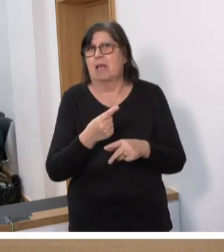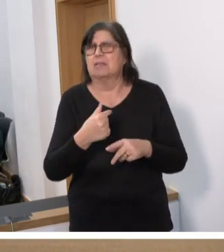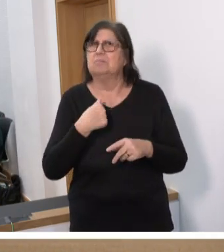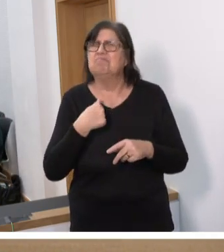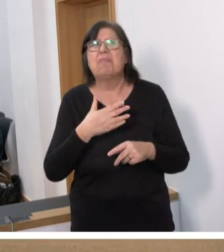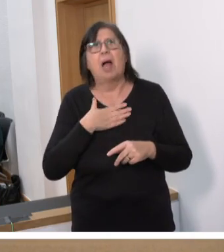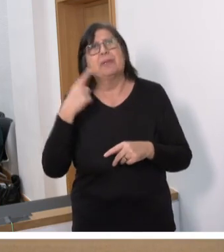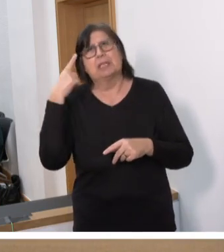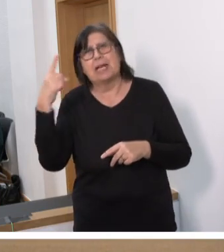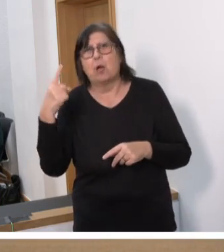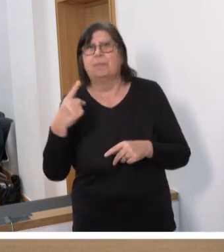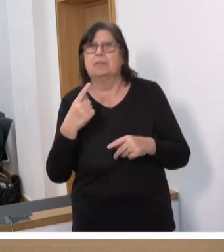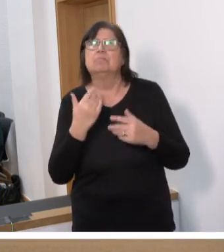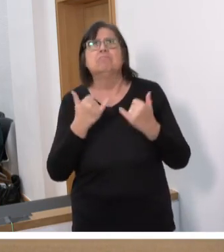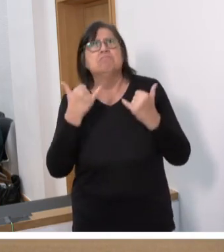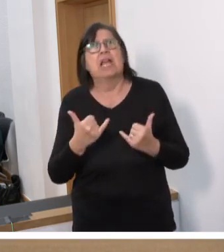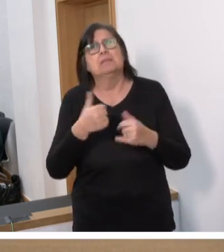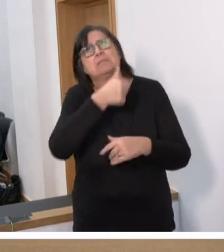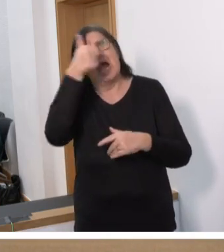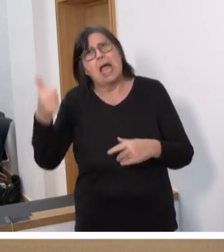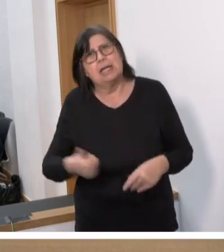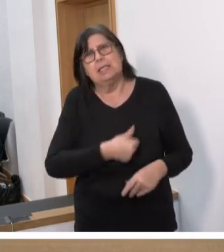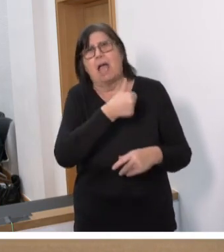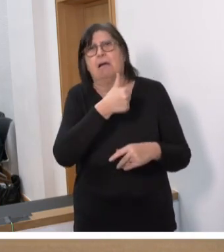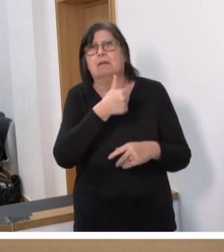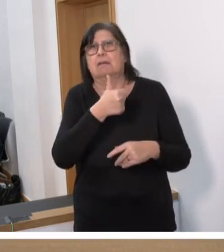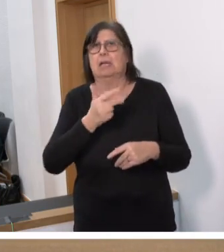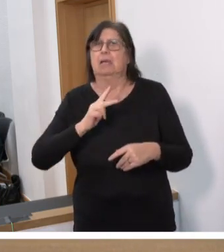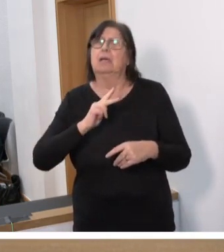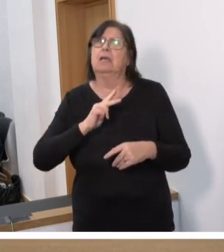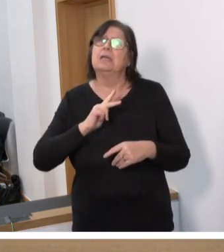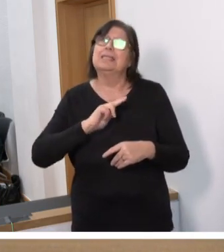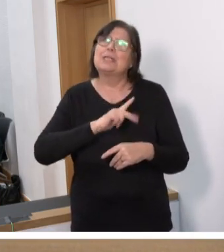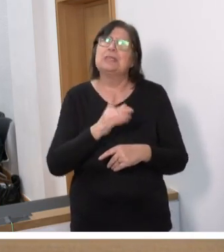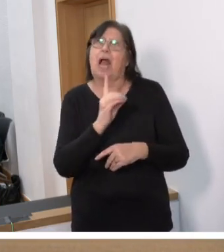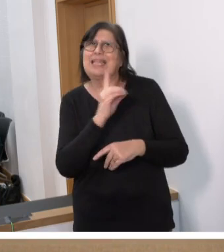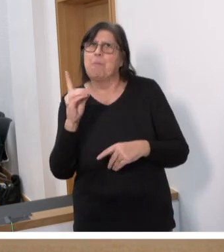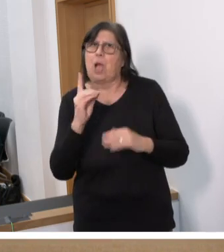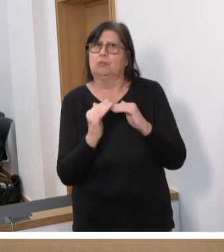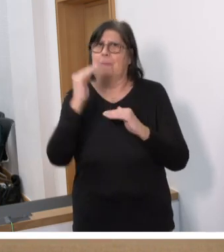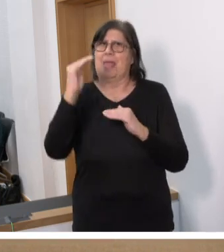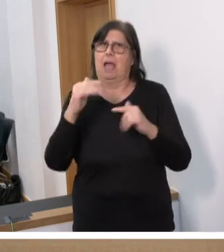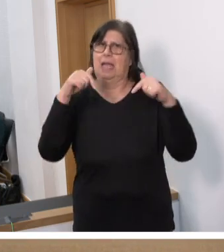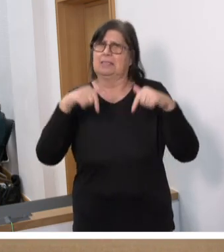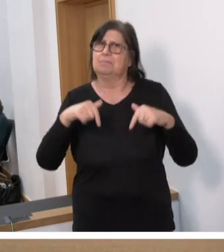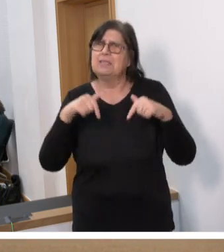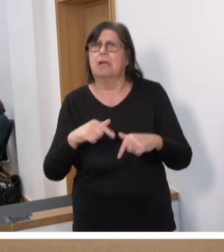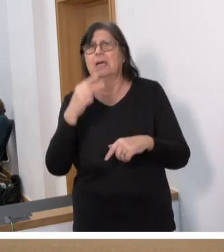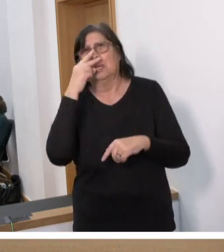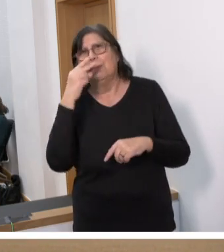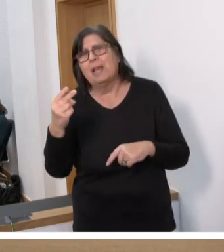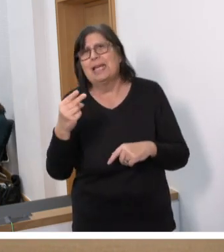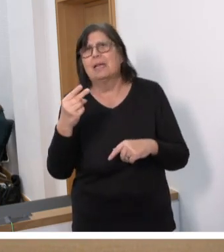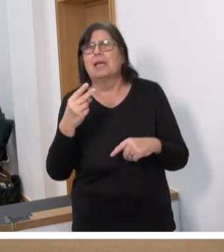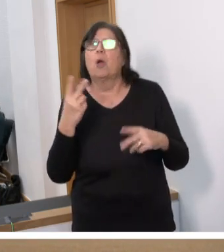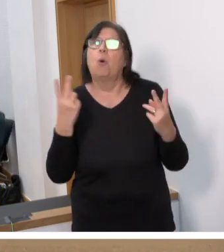geglaubt, dass wir jetzt nach gut einem Jahr der sozialdemokratischen absoluten Mehrheit uns den Blick sozusagen oder